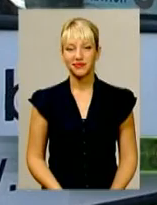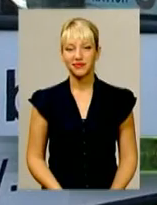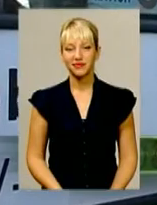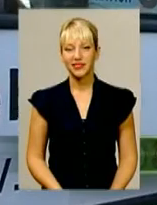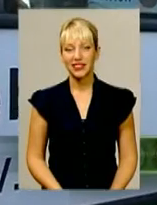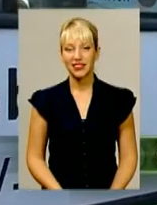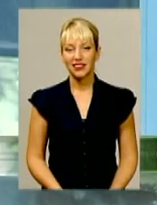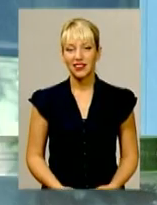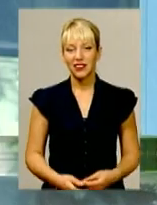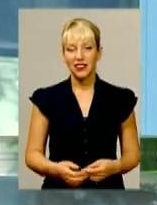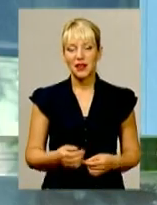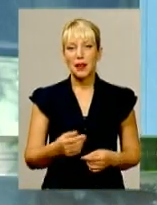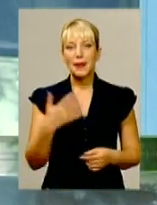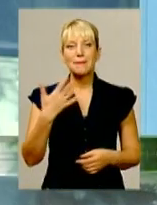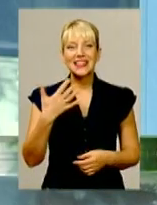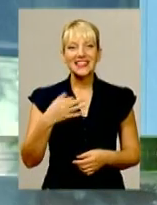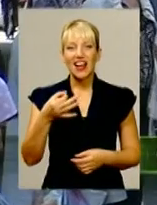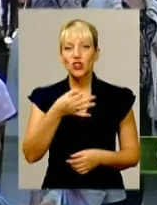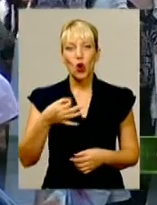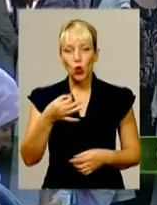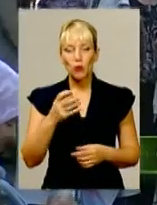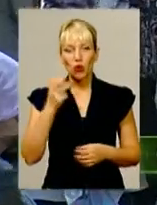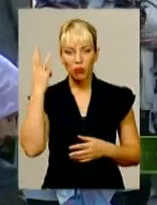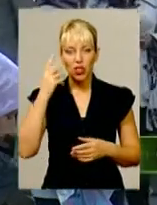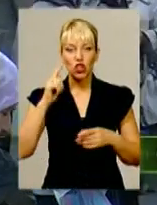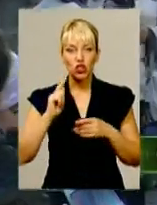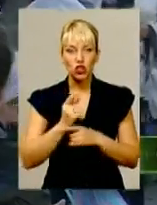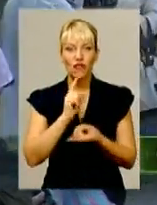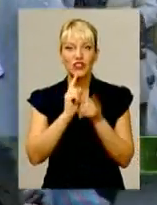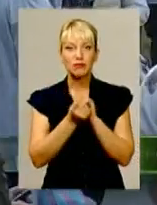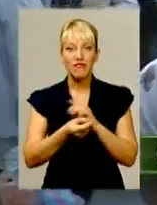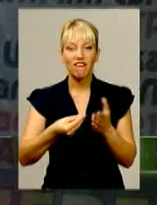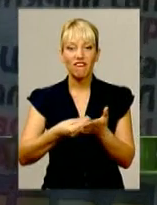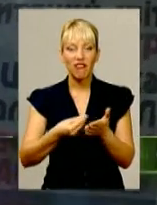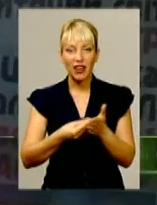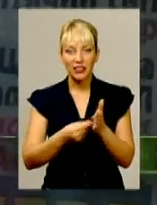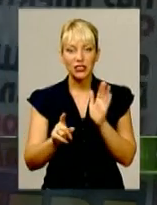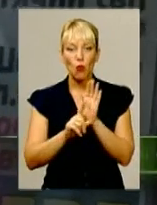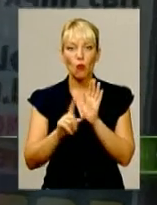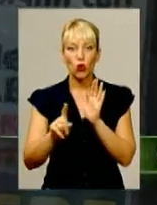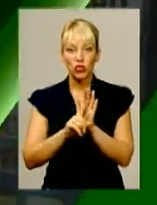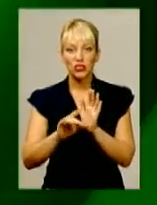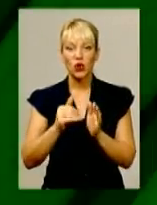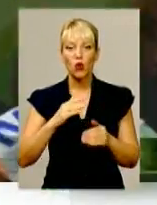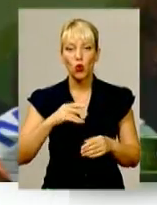Сага про заповідні 50 копійок. У Хмельницькому знову змінилася вартість проїзду в громадському транспорті.